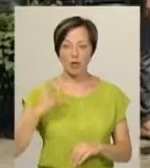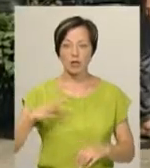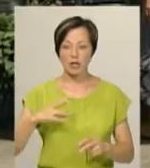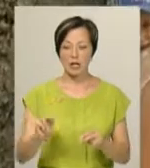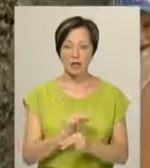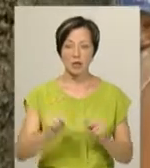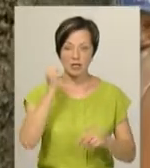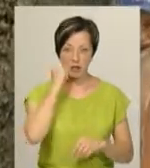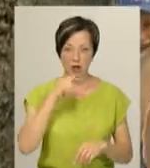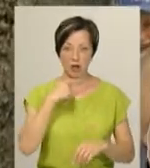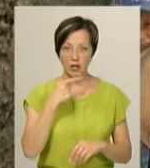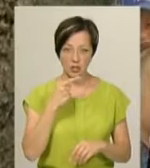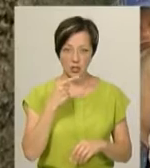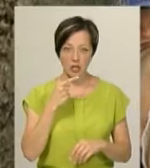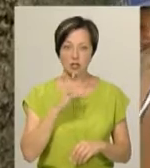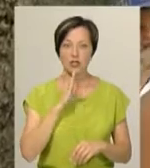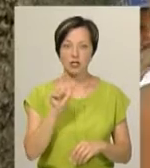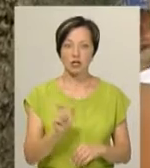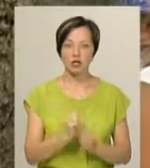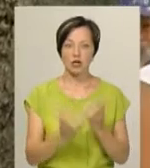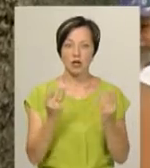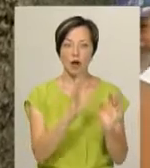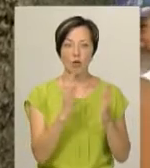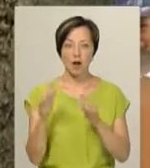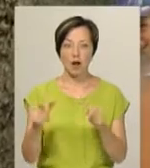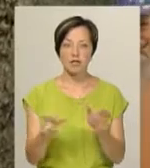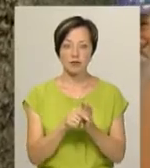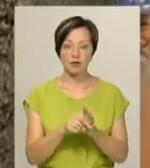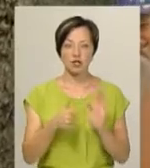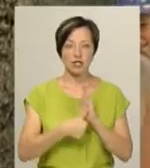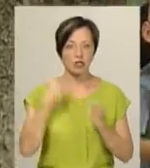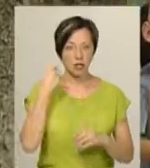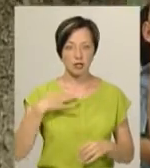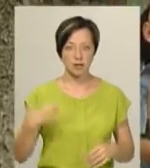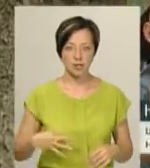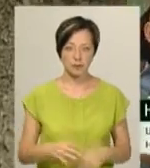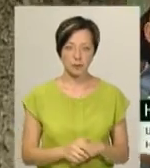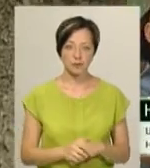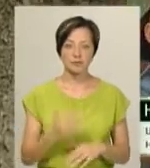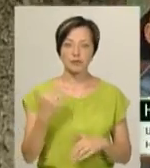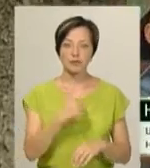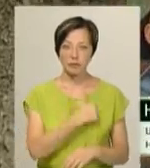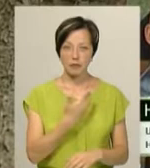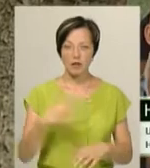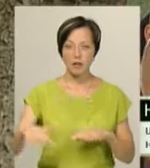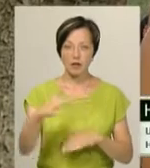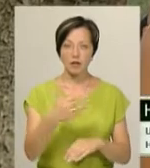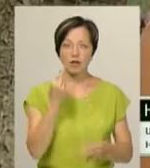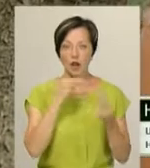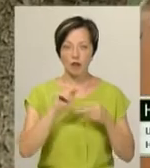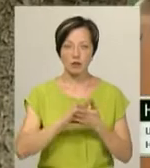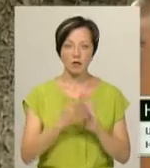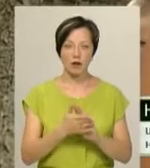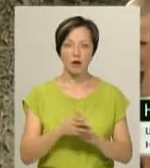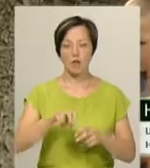на ремонт старого, каже Наталя Мовчан. Вона щодня гуляє на майданчику зі своїм шестирічним сином. «Хотілося б, щоб майданчик був в кращому стані, бо діти